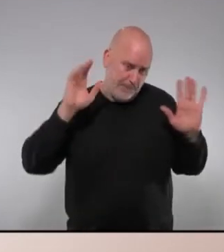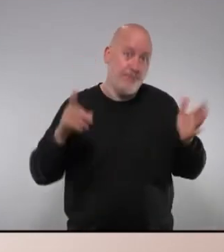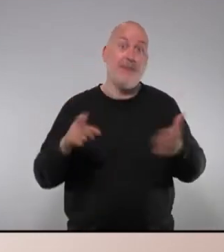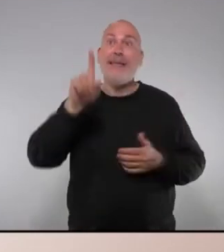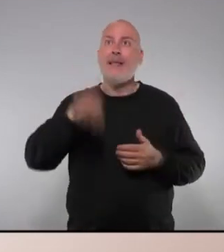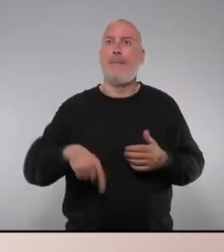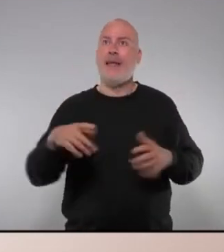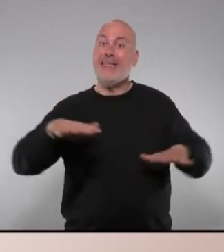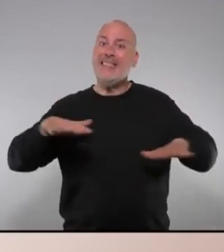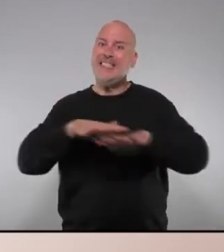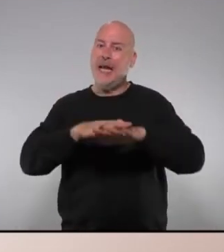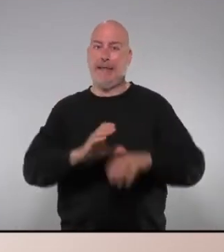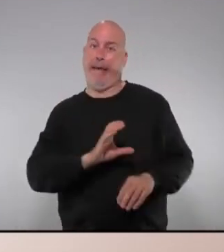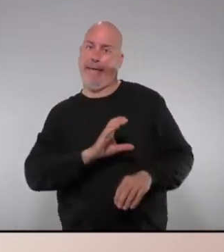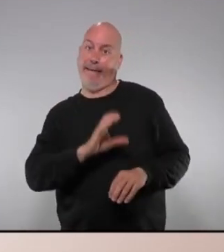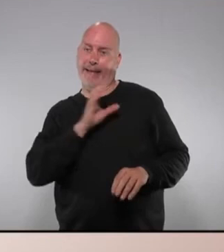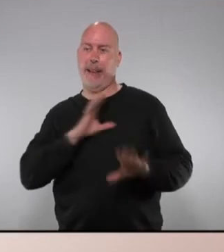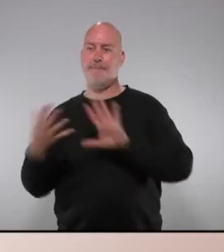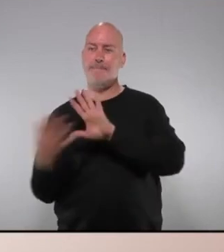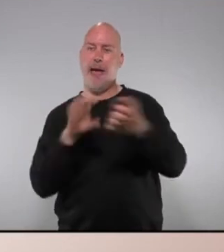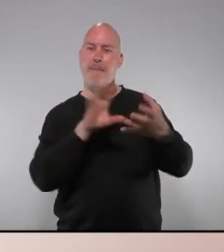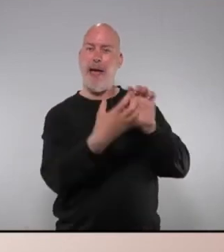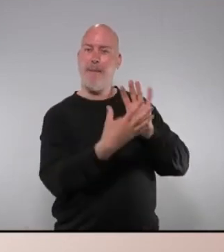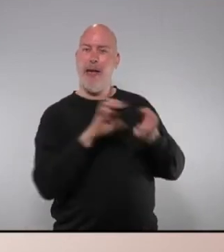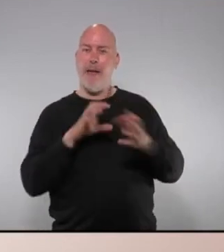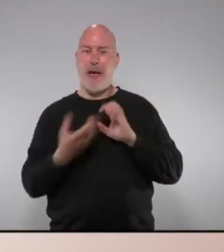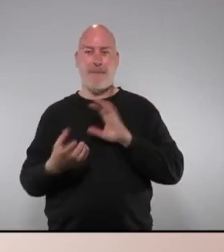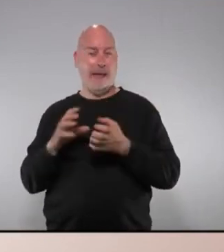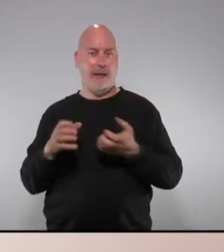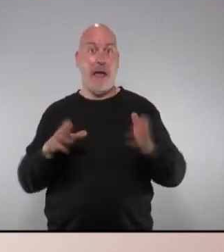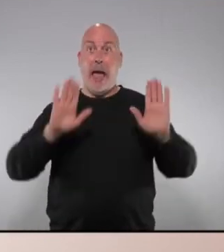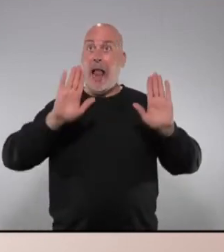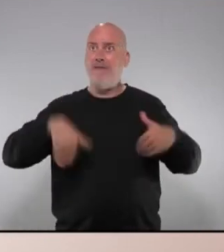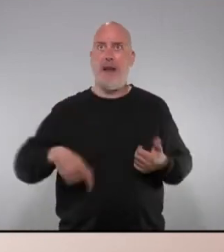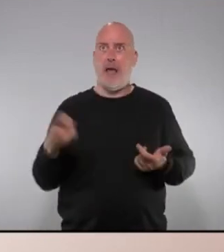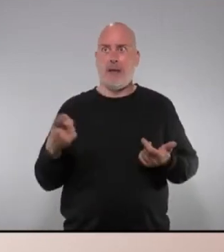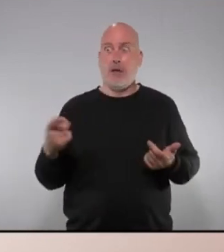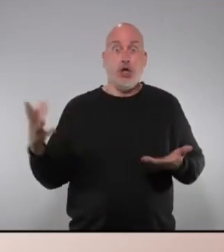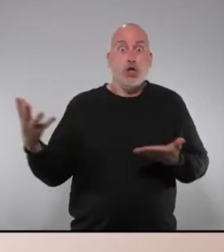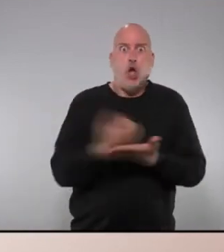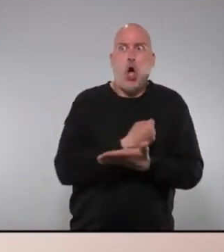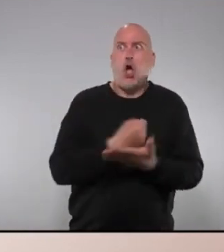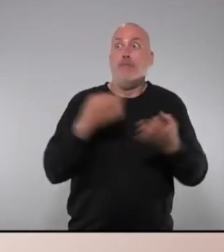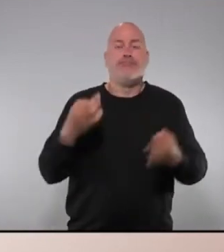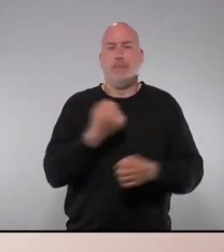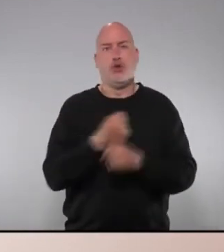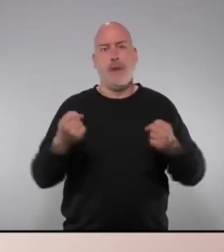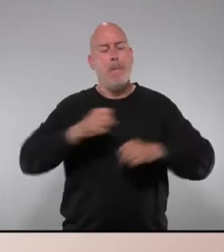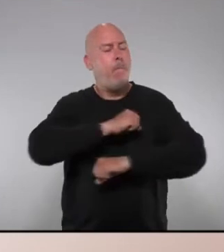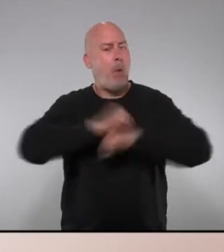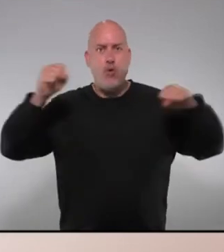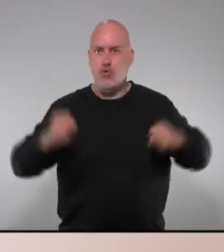engreixat d'unes xarxes clientelars cada mes espesses insaciables arriba un moment que no es pot amb tot que la parada peta i que peta pel